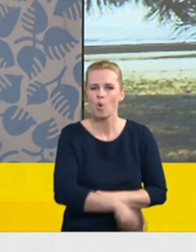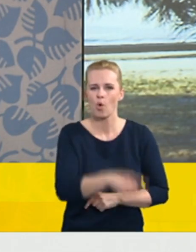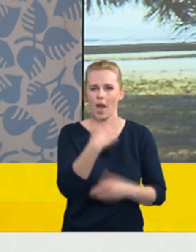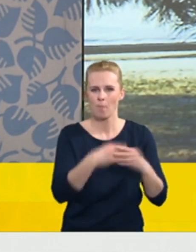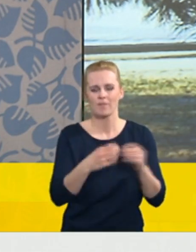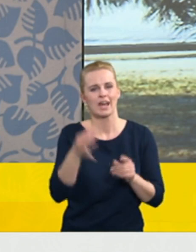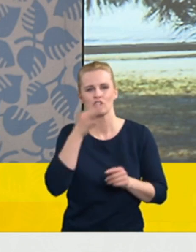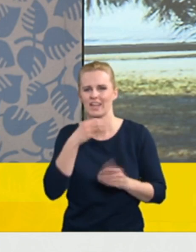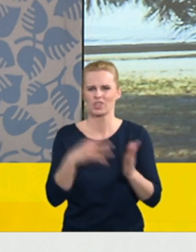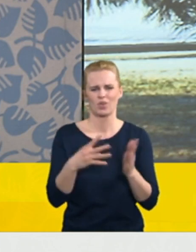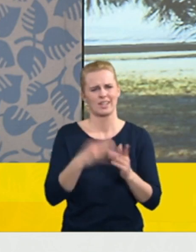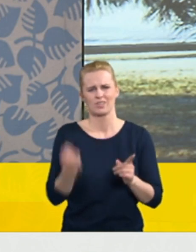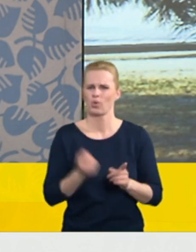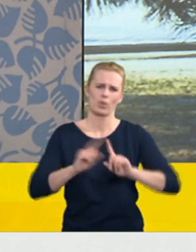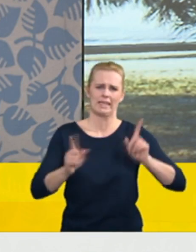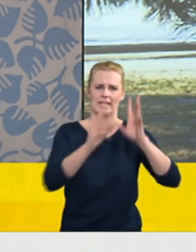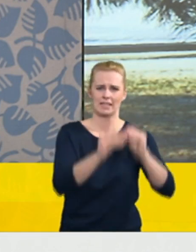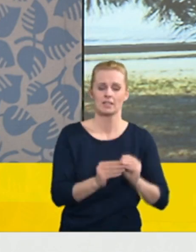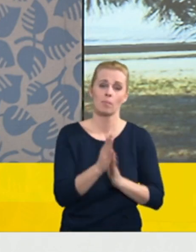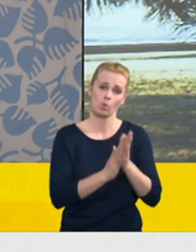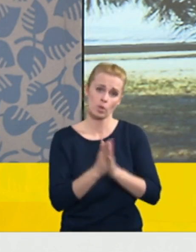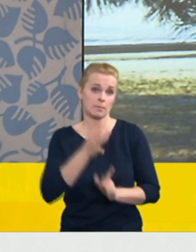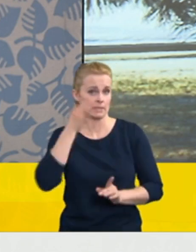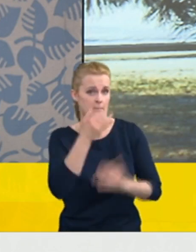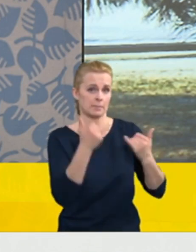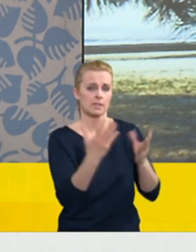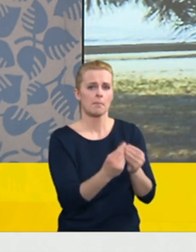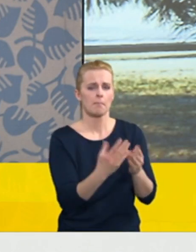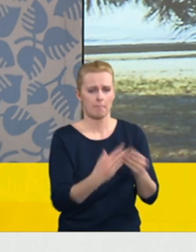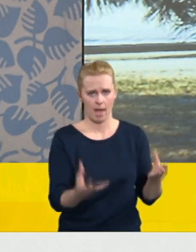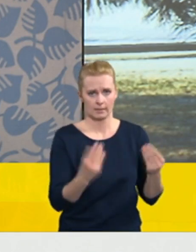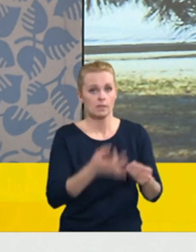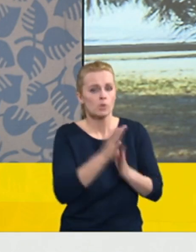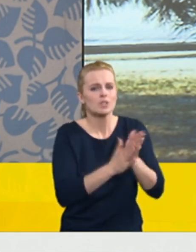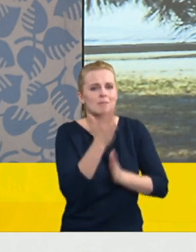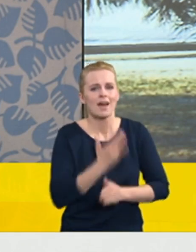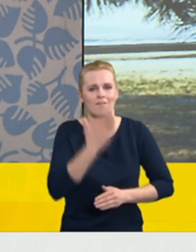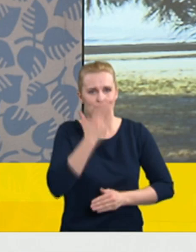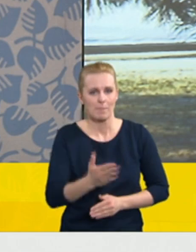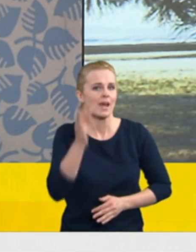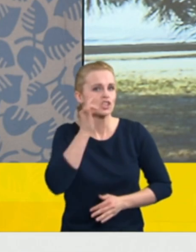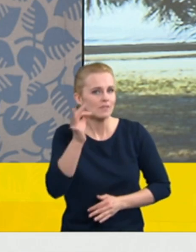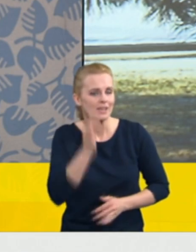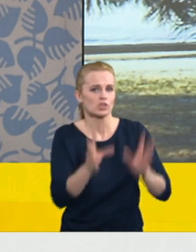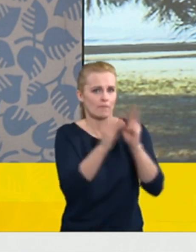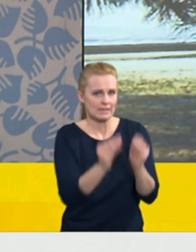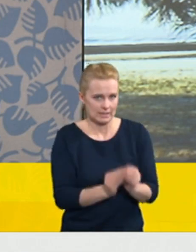Taky se by nám pan ministr Blavný mohl vysvětlit, jak teda fungují a jestli budou na českém trhu dostupné. Děkuju moc.